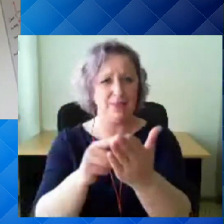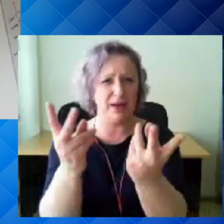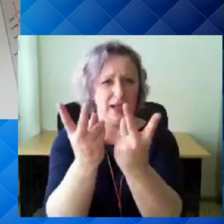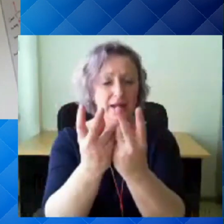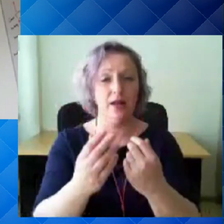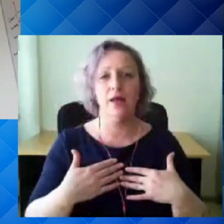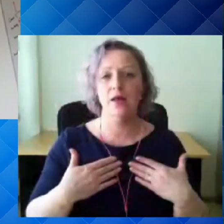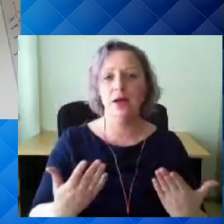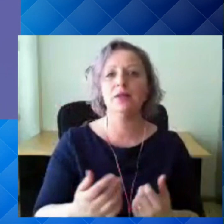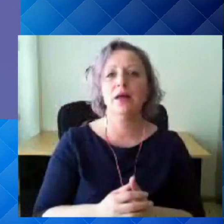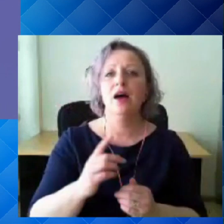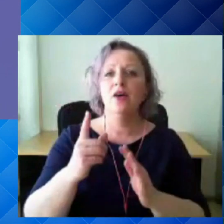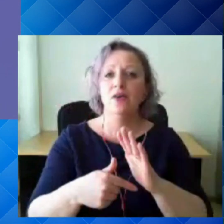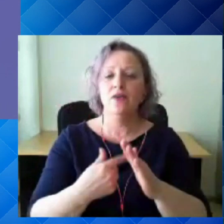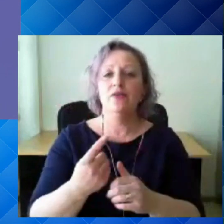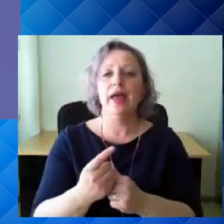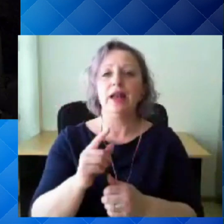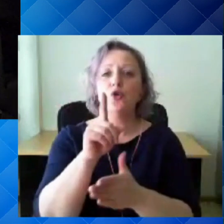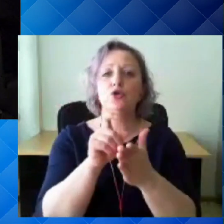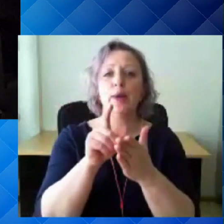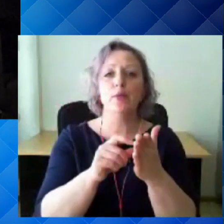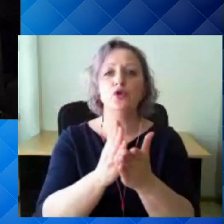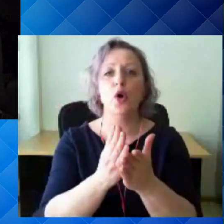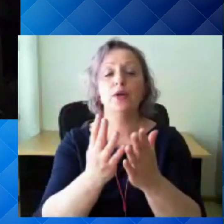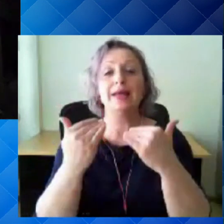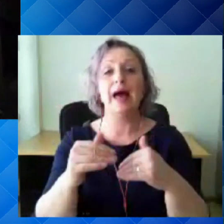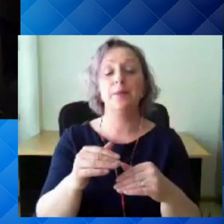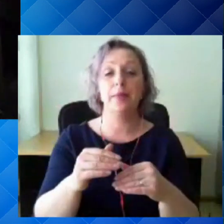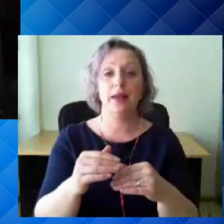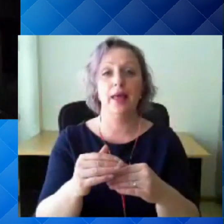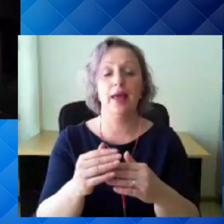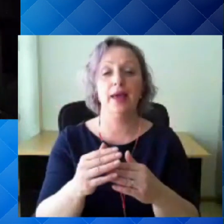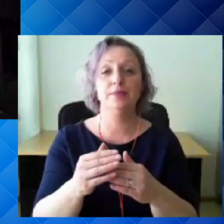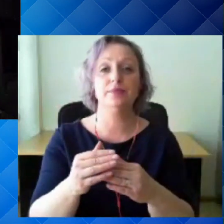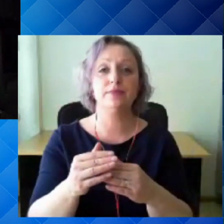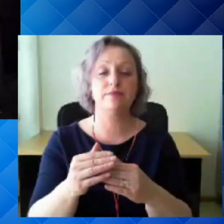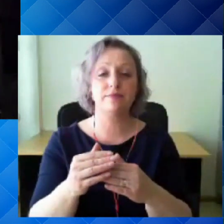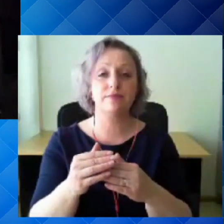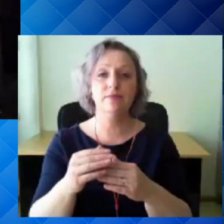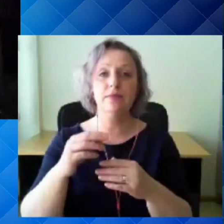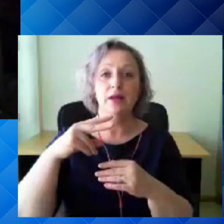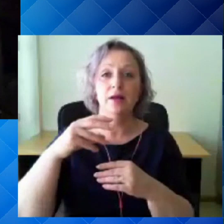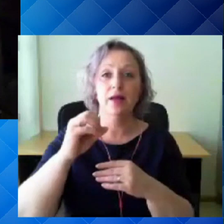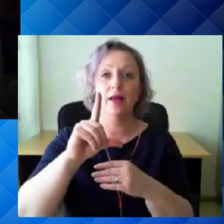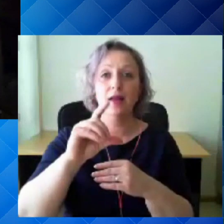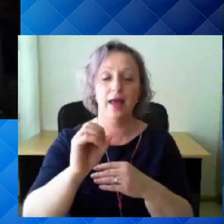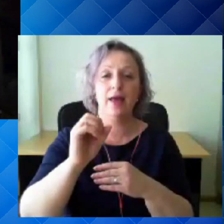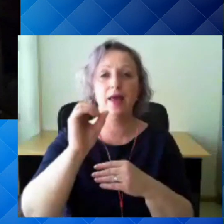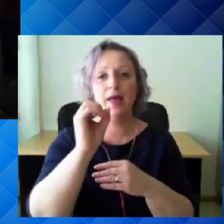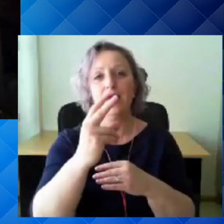Aitäh, meil on veel Sootsiaalkomissioonin võitmedel küsimusi ja järgmisena annan siis Hele Heverau sile sõna.